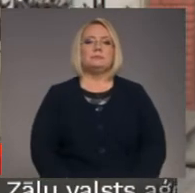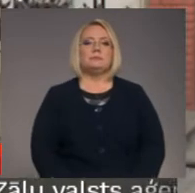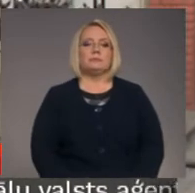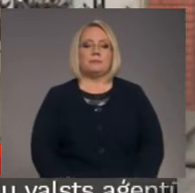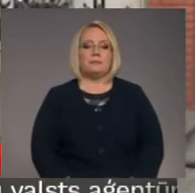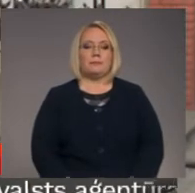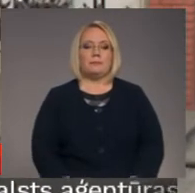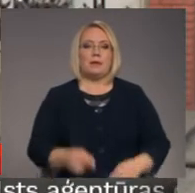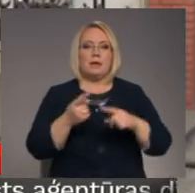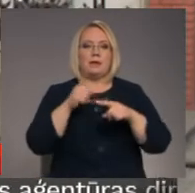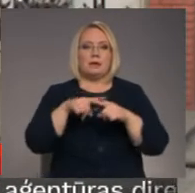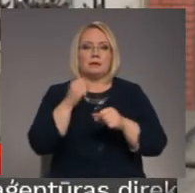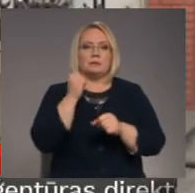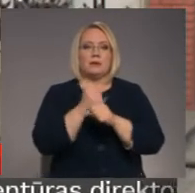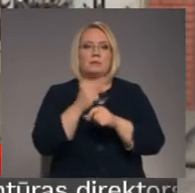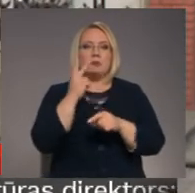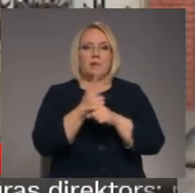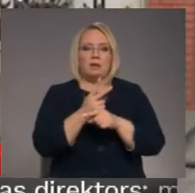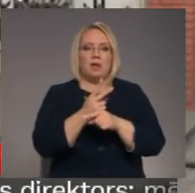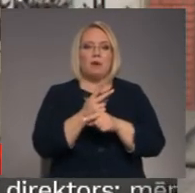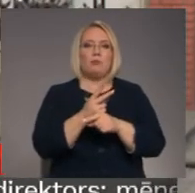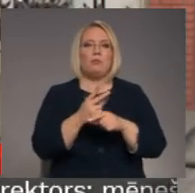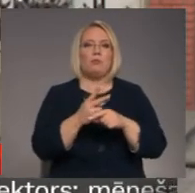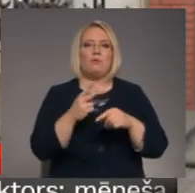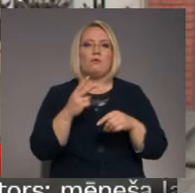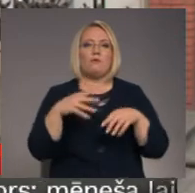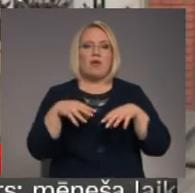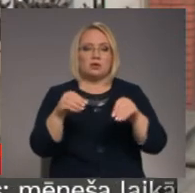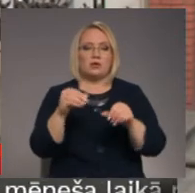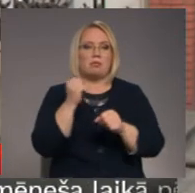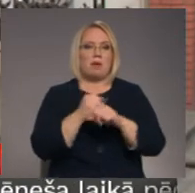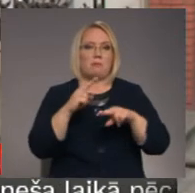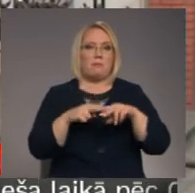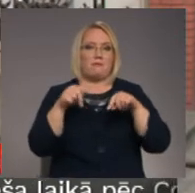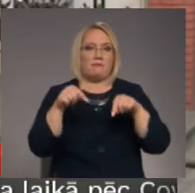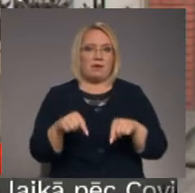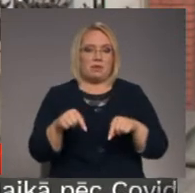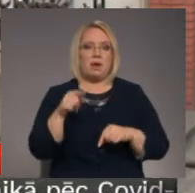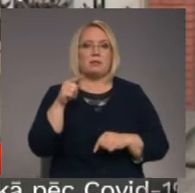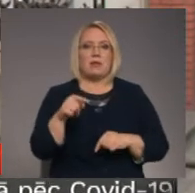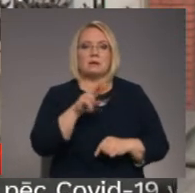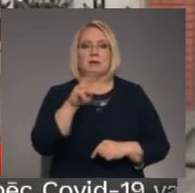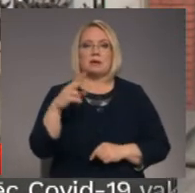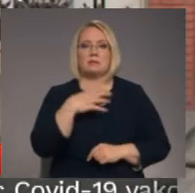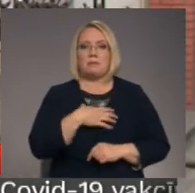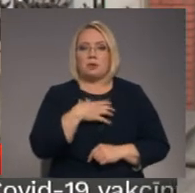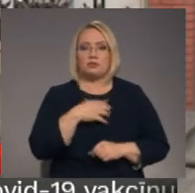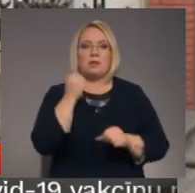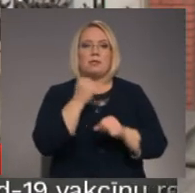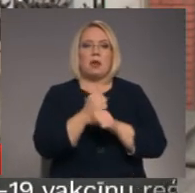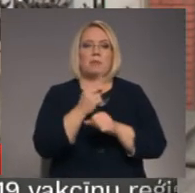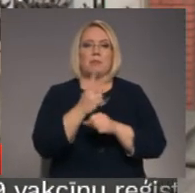Tā kā darba pienākuma veikšana ir darba vietā, tā tad arī tas, kas ir nepieciešams darba pienākuma